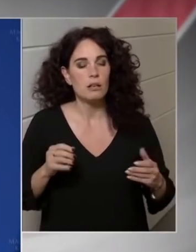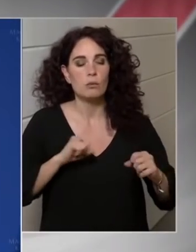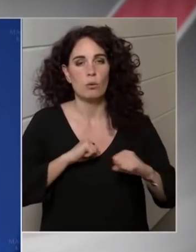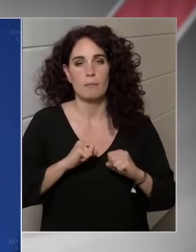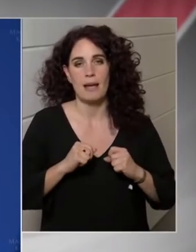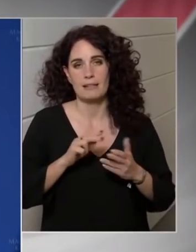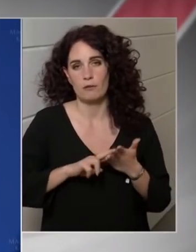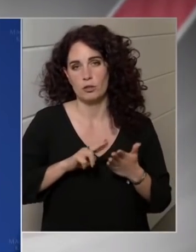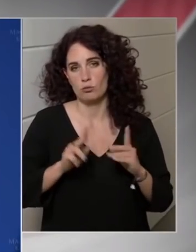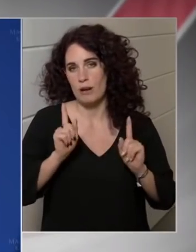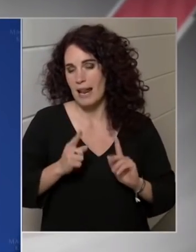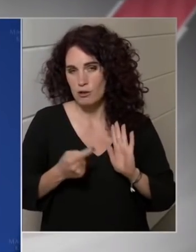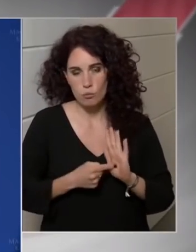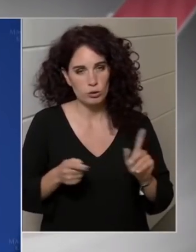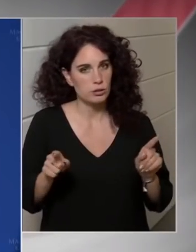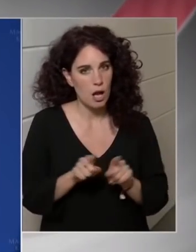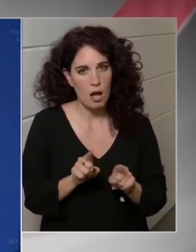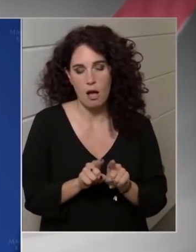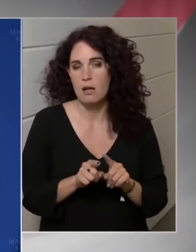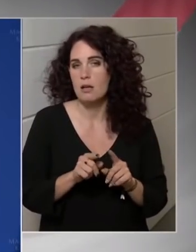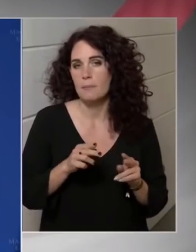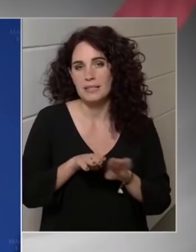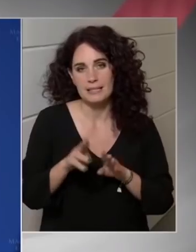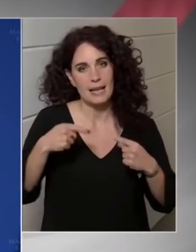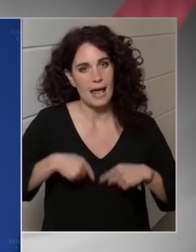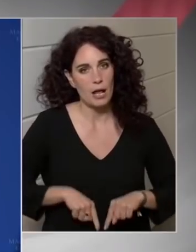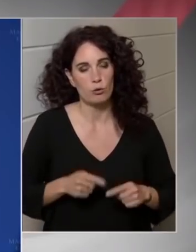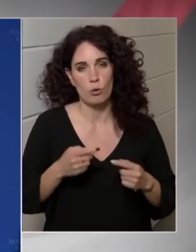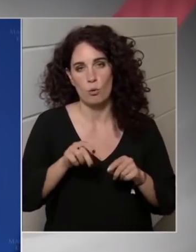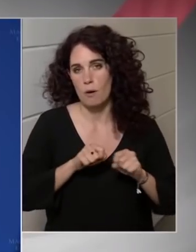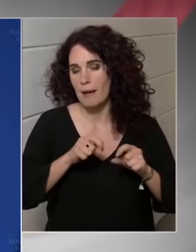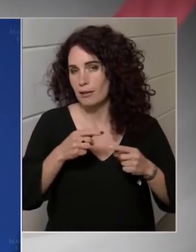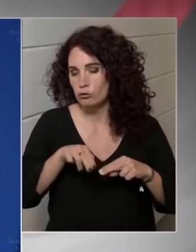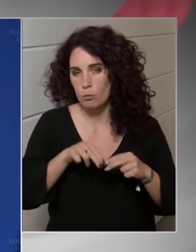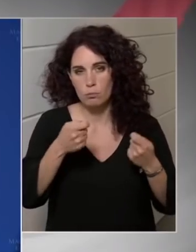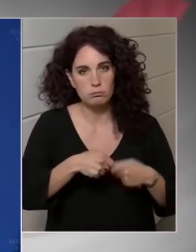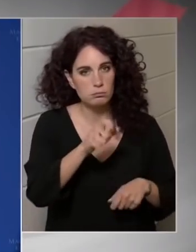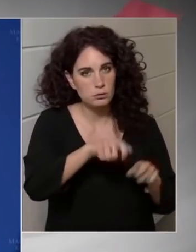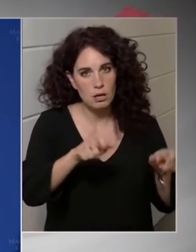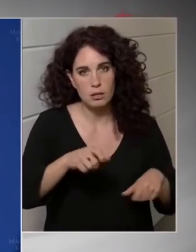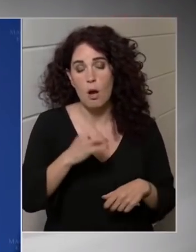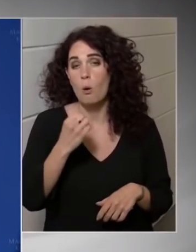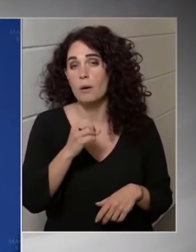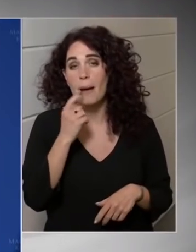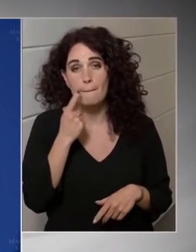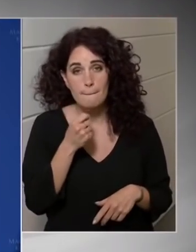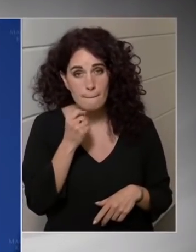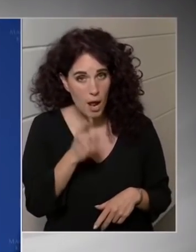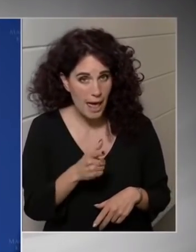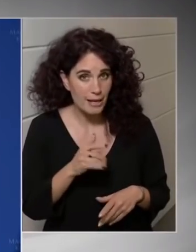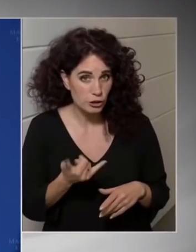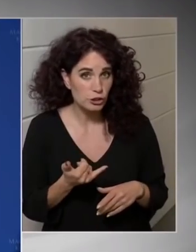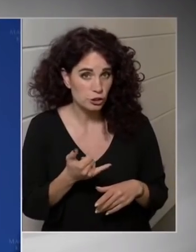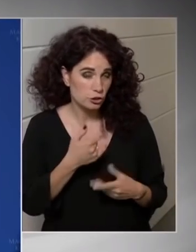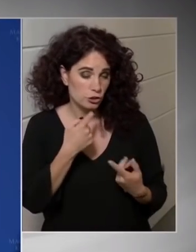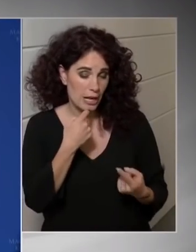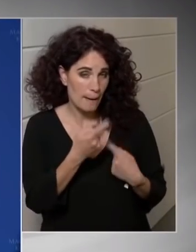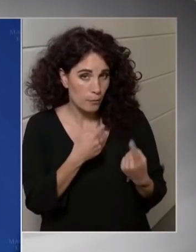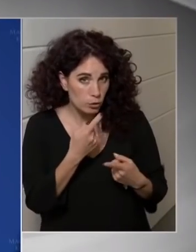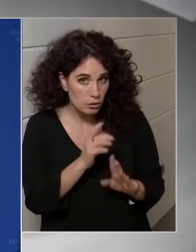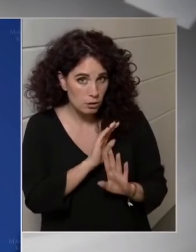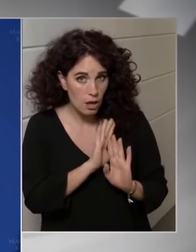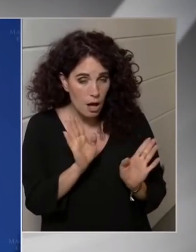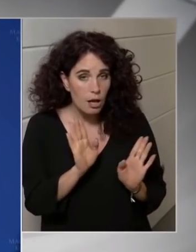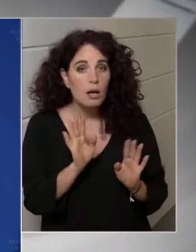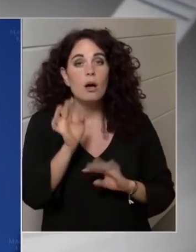álláspontja is. Többször a miniszterelnök és a kormány több tagja, egyébként Orbán Balázs is elmondta, hogy